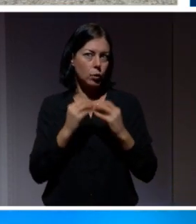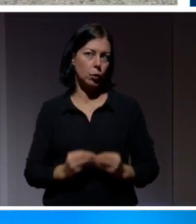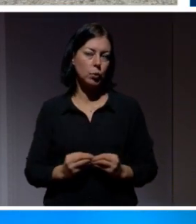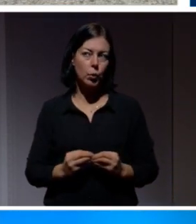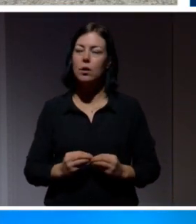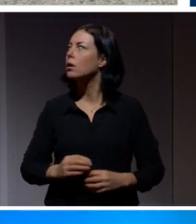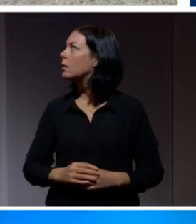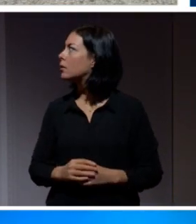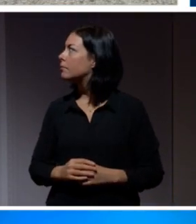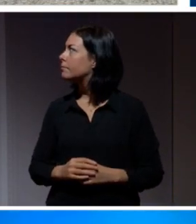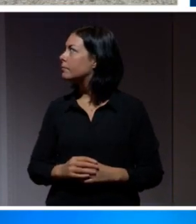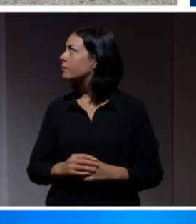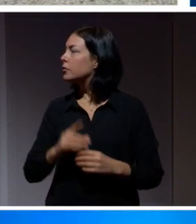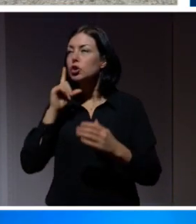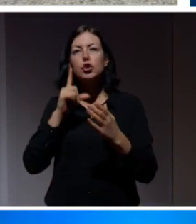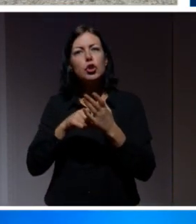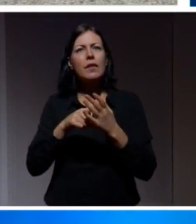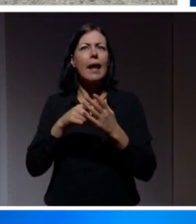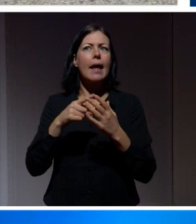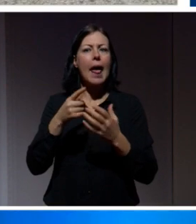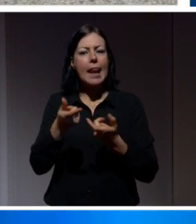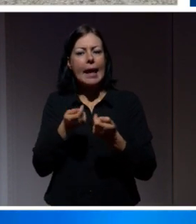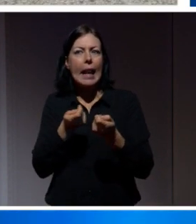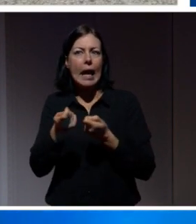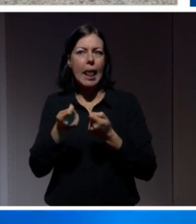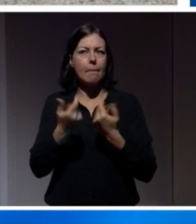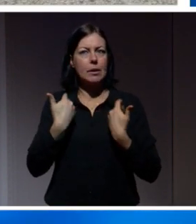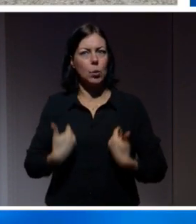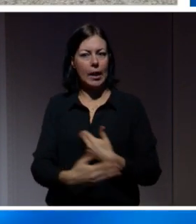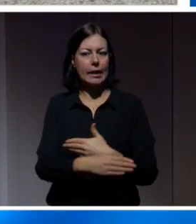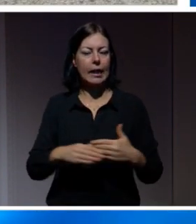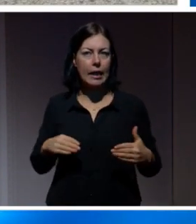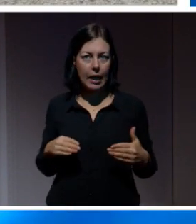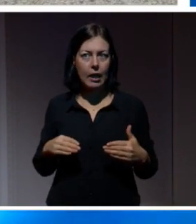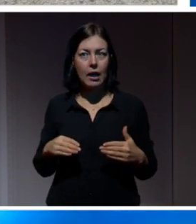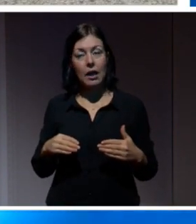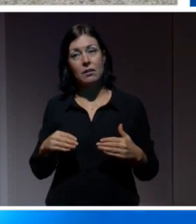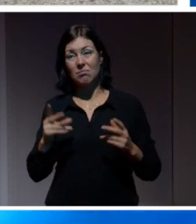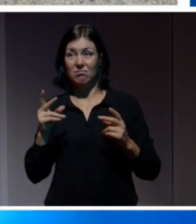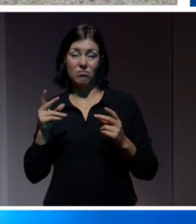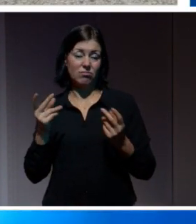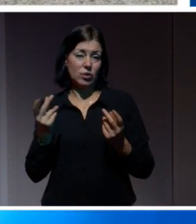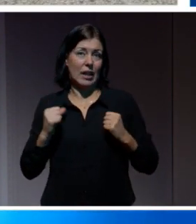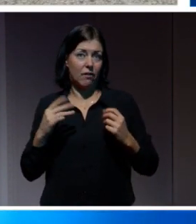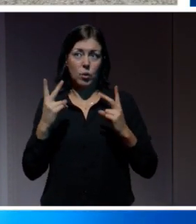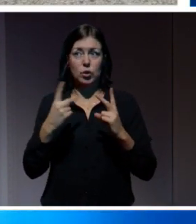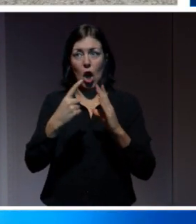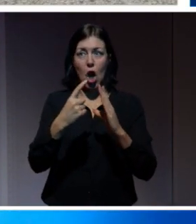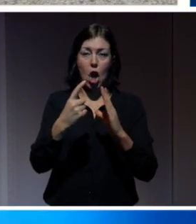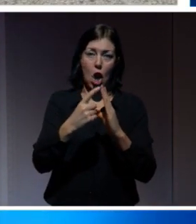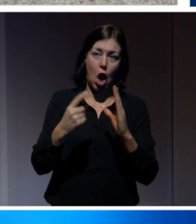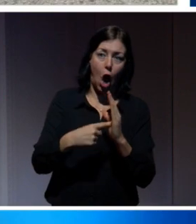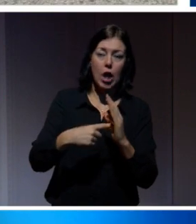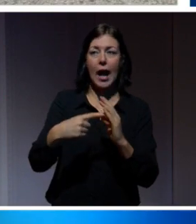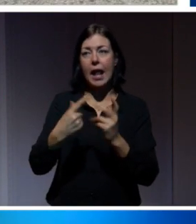för att reglera personlig integritet. Och inte minst då lagar och regleringar. Så vi använder oss av